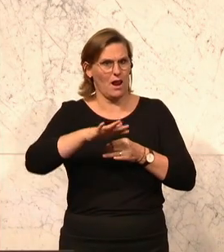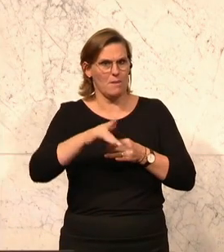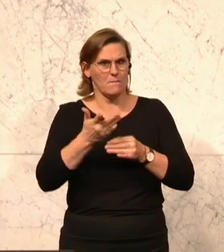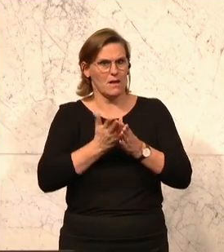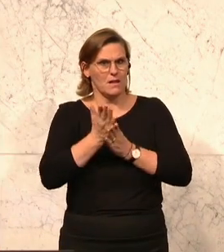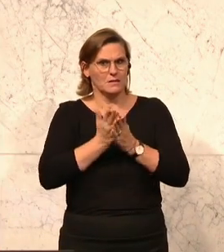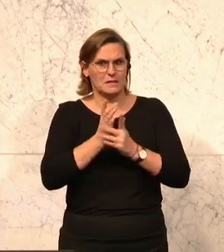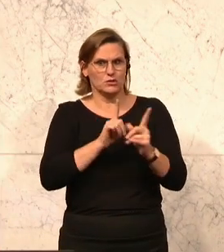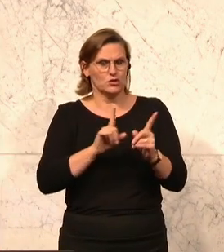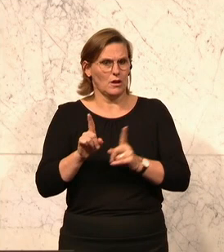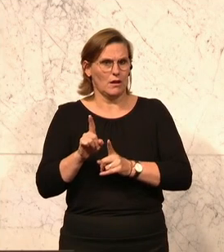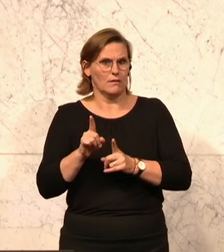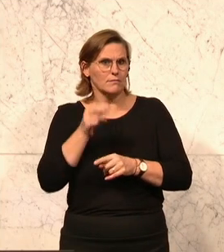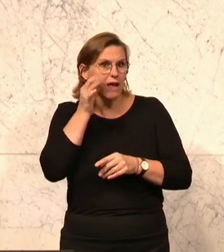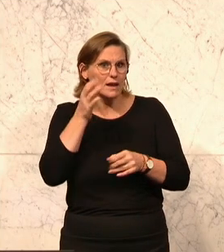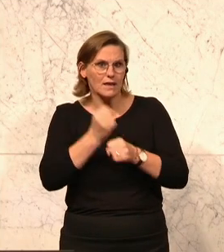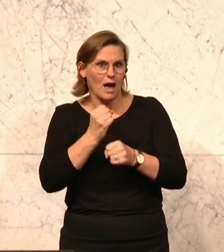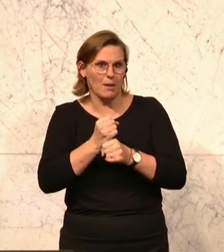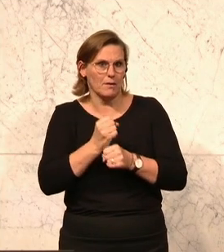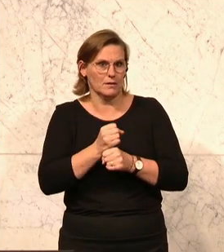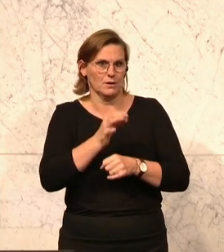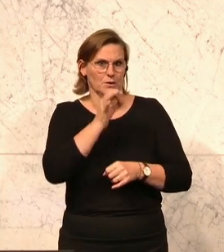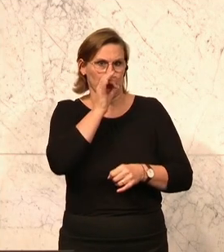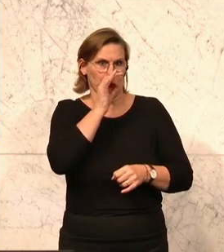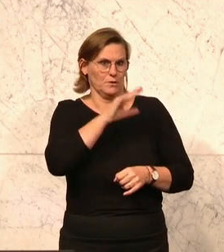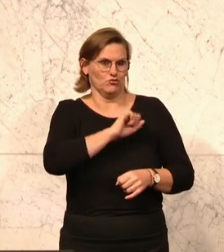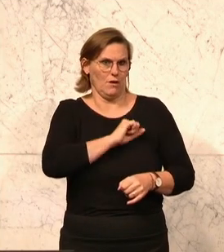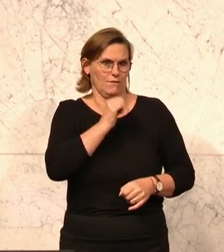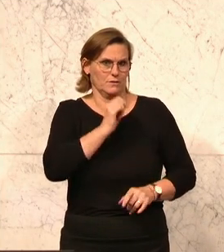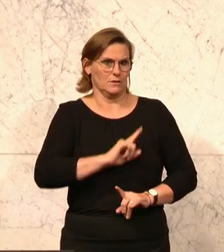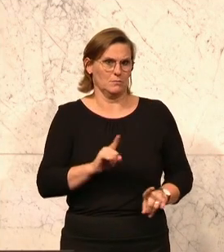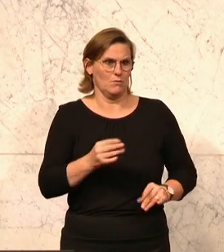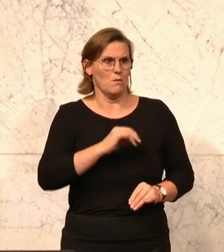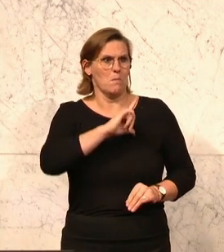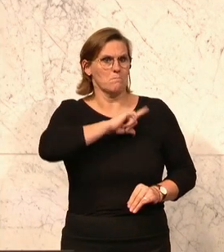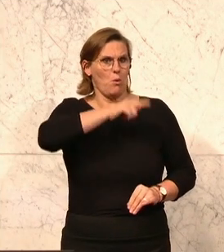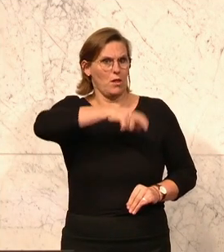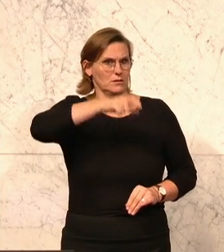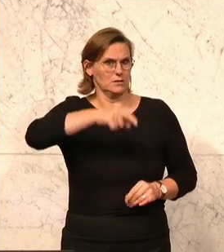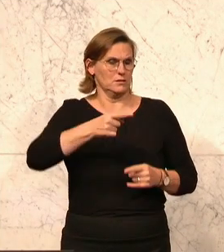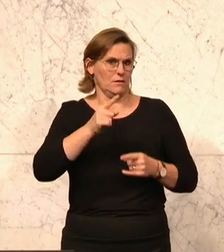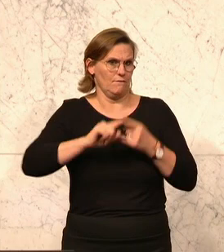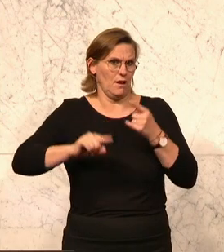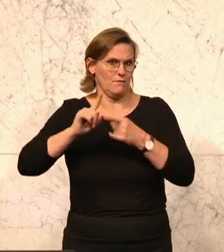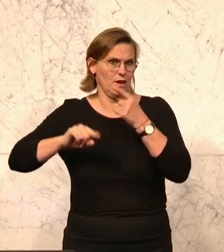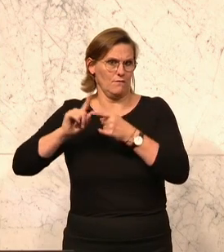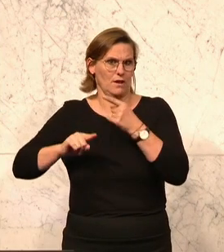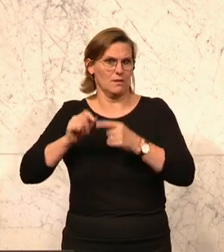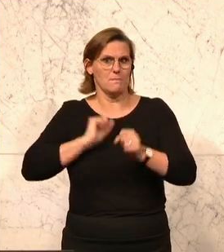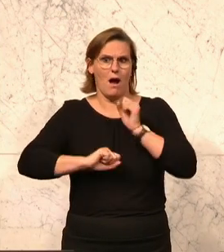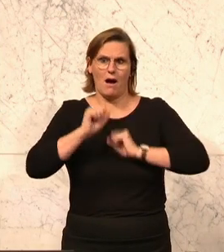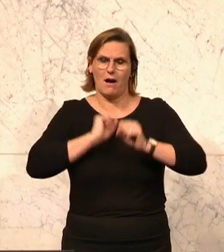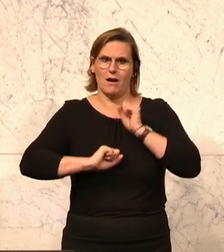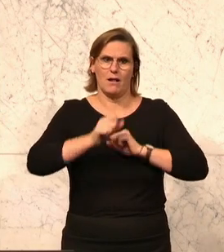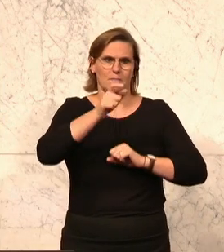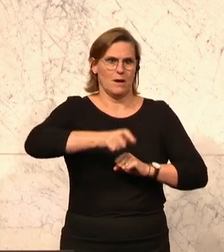einfach auch die tägliche Arbeit nicht mehr gut bewältigen können, weil die Polizistinnen und Polizisten fehlen. Also der Personalbedarf, den